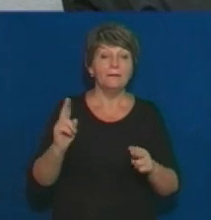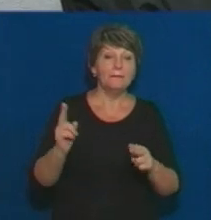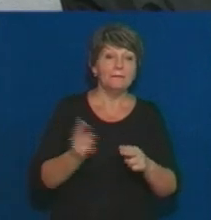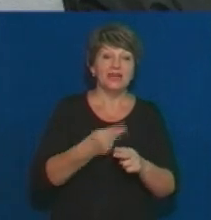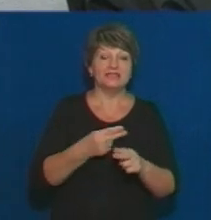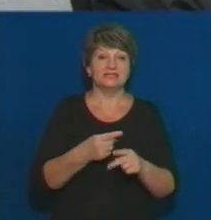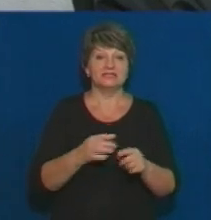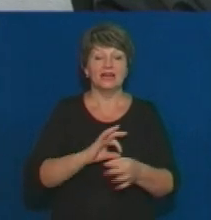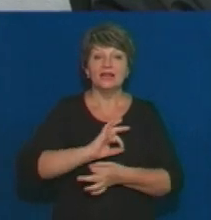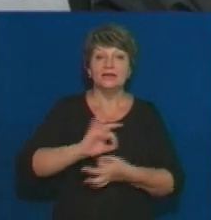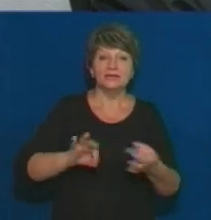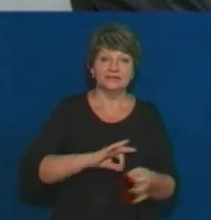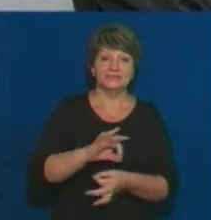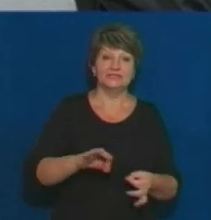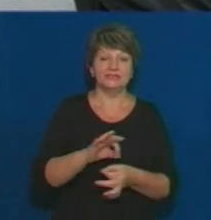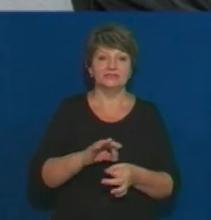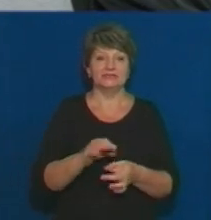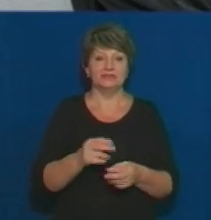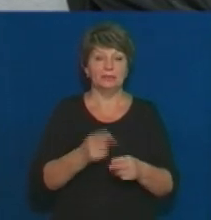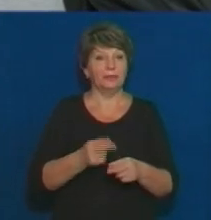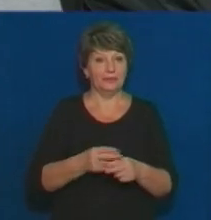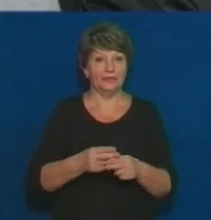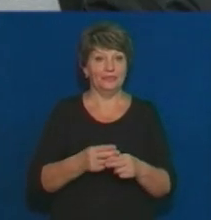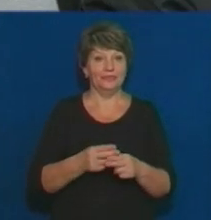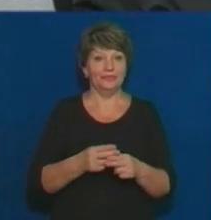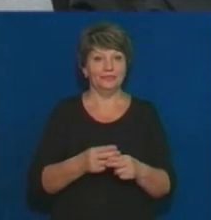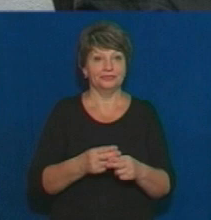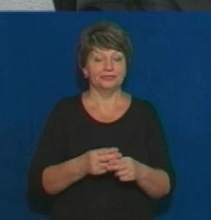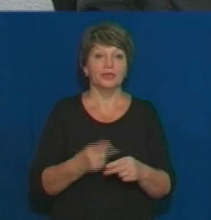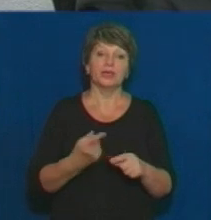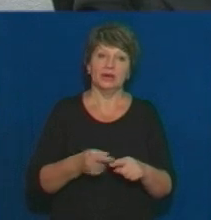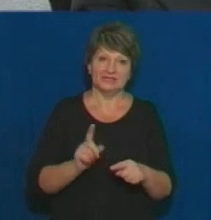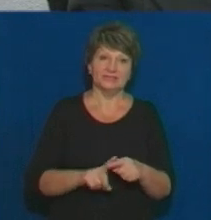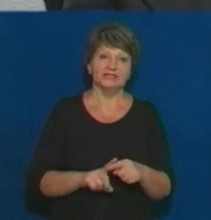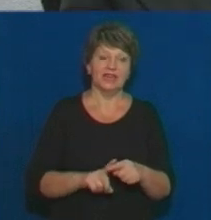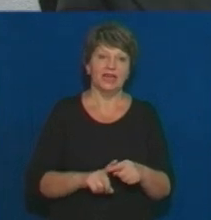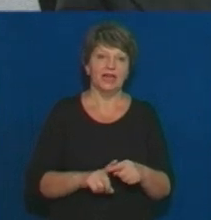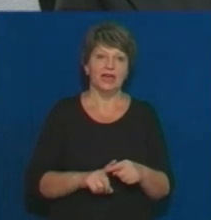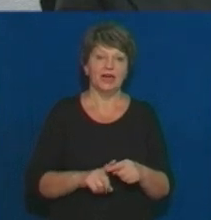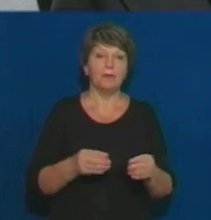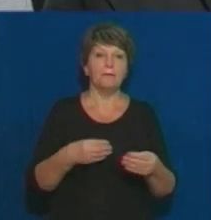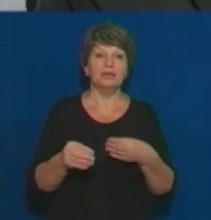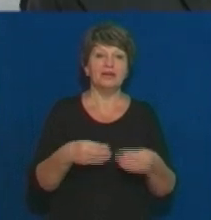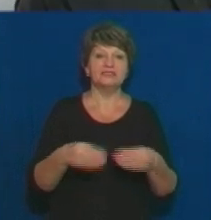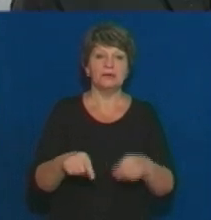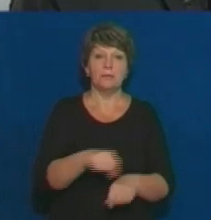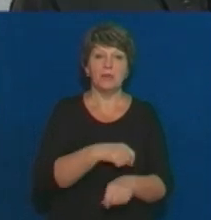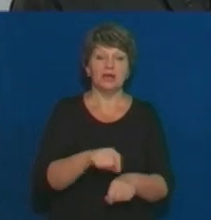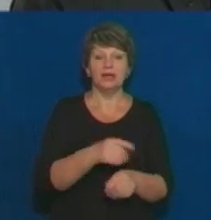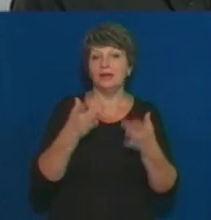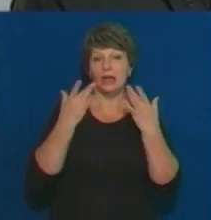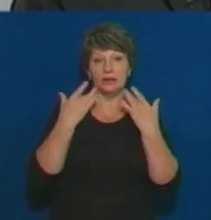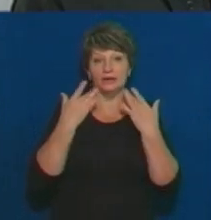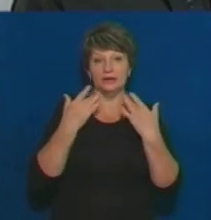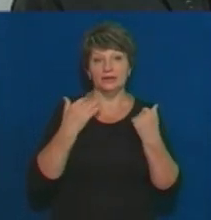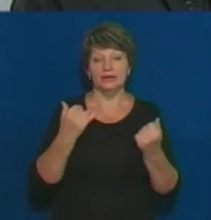зайвих чіплянь. Це пластичний матеріал, дуже сучасний, дуже легкий.